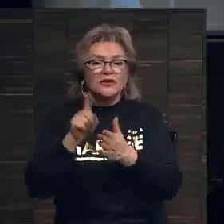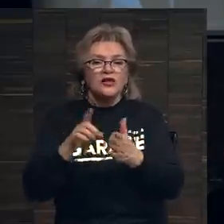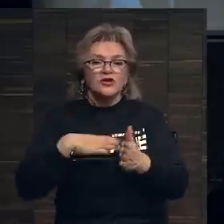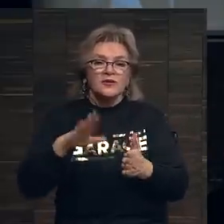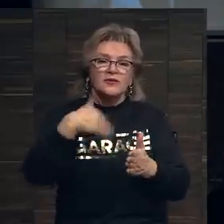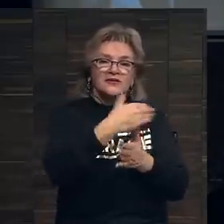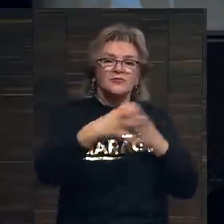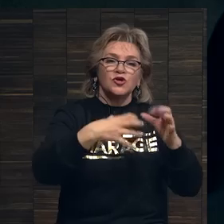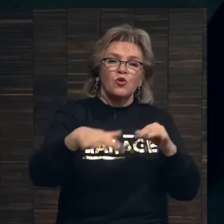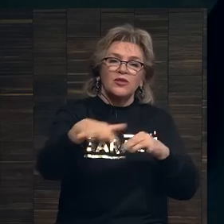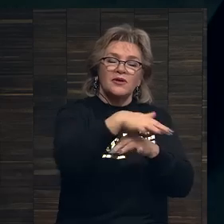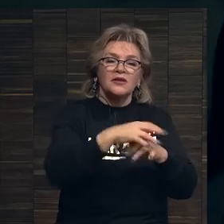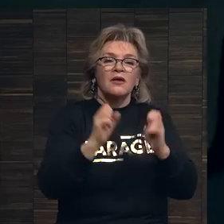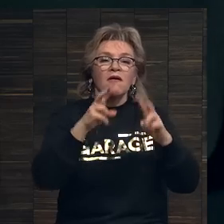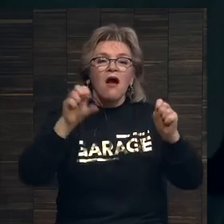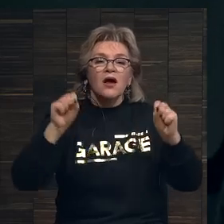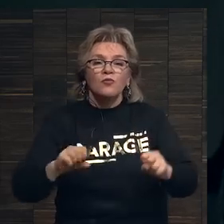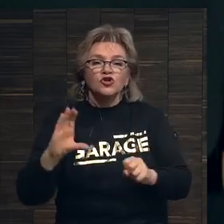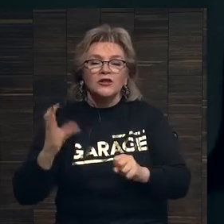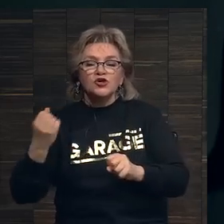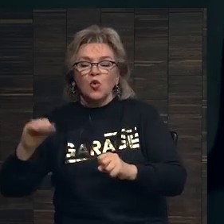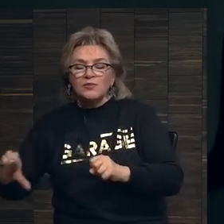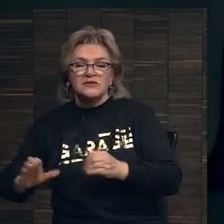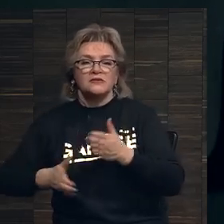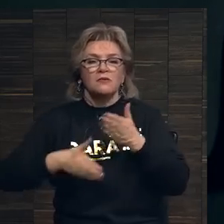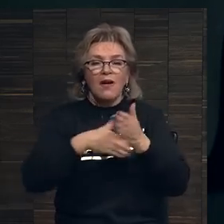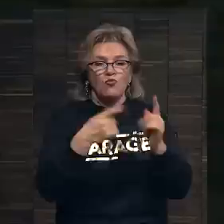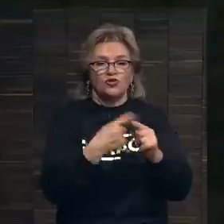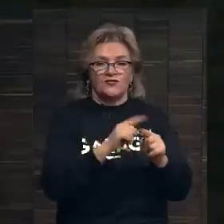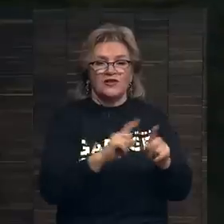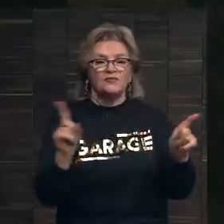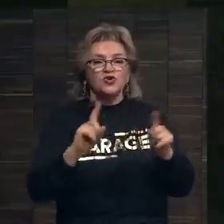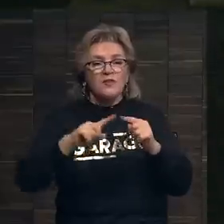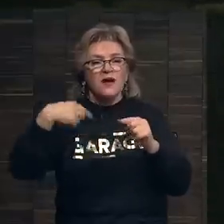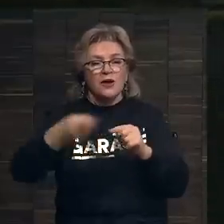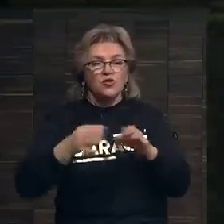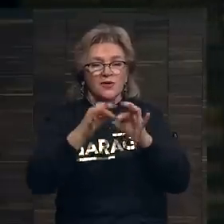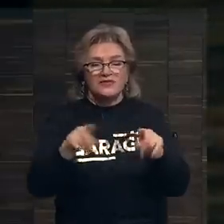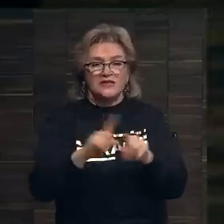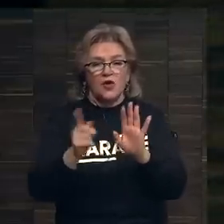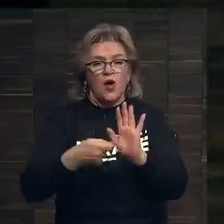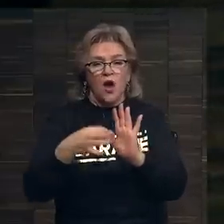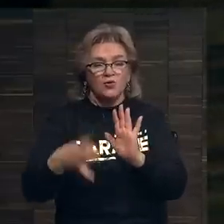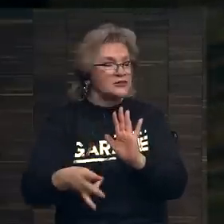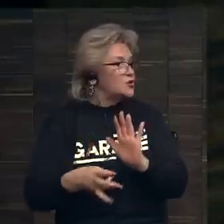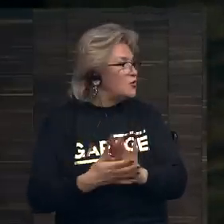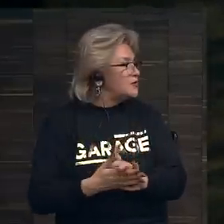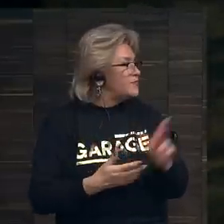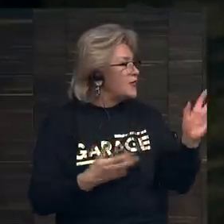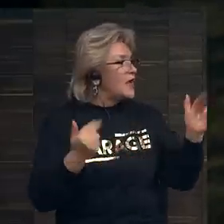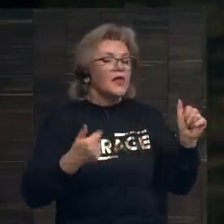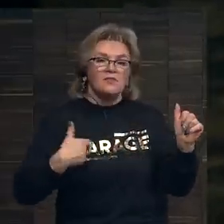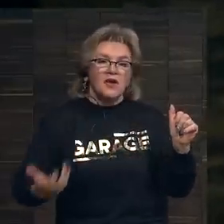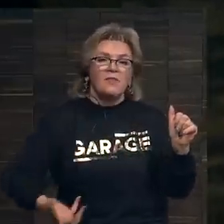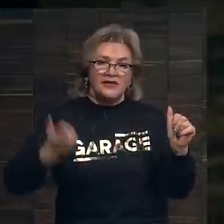быть представлены на международном рынке. Как может Сотбис помочь в этом, чтобы потом провести такой аукцион? Да, мы